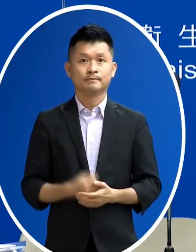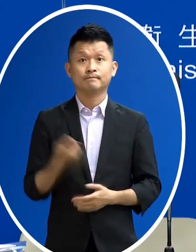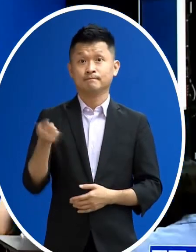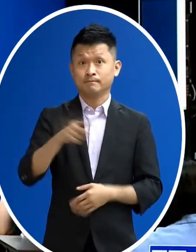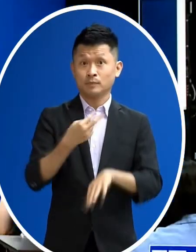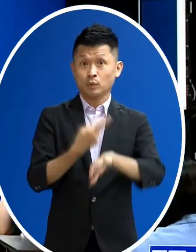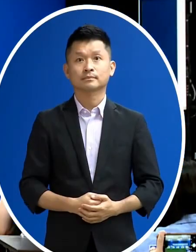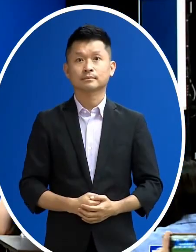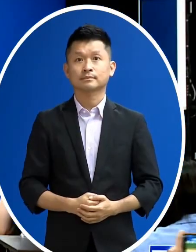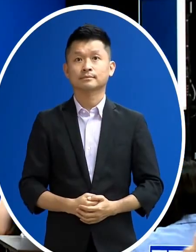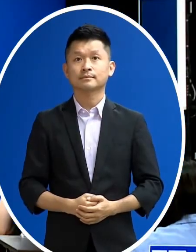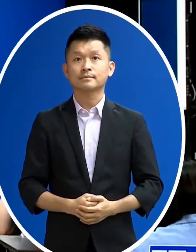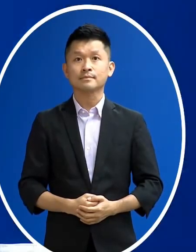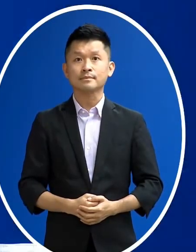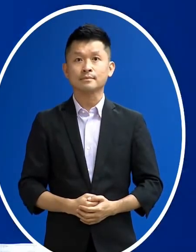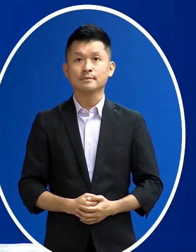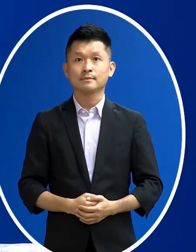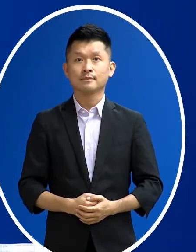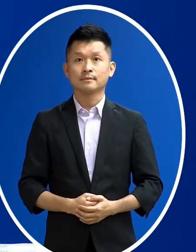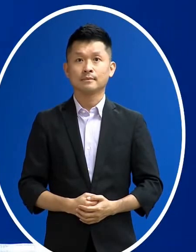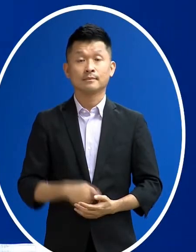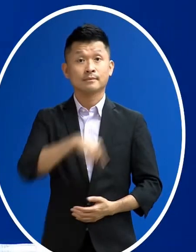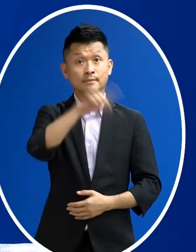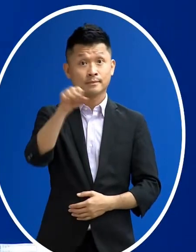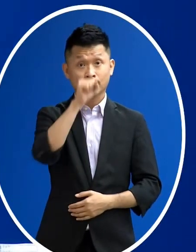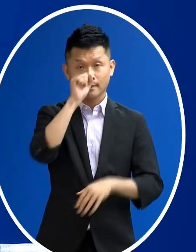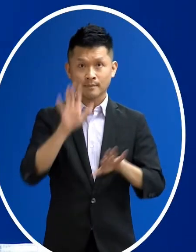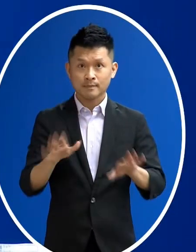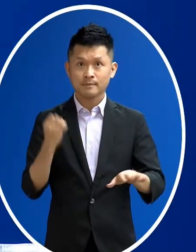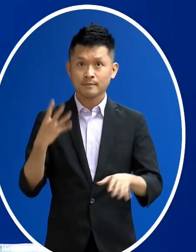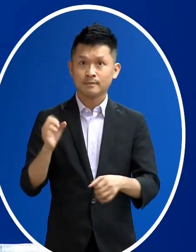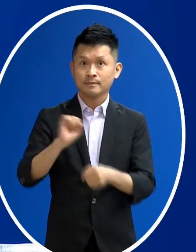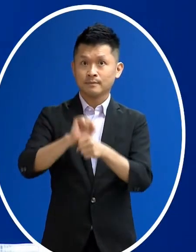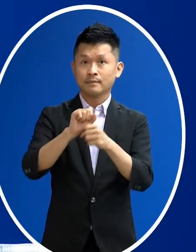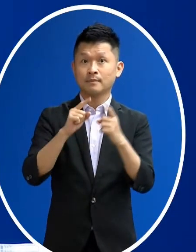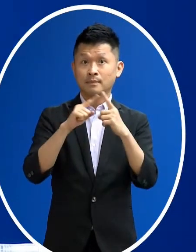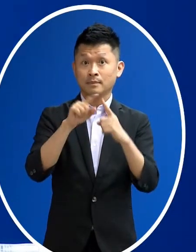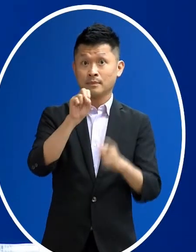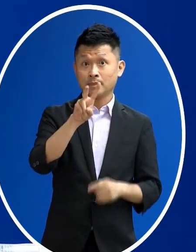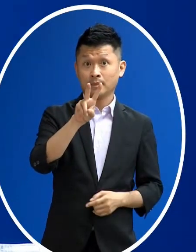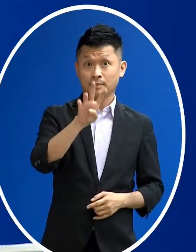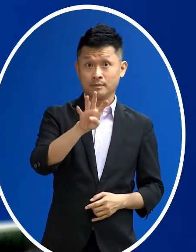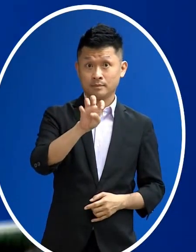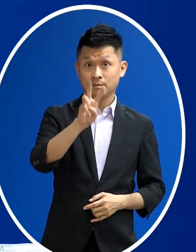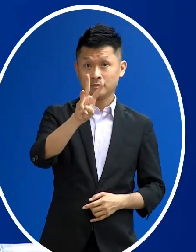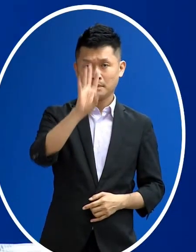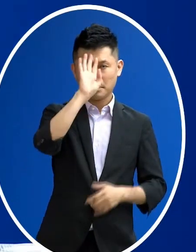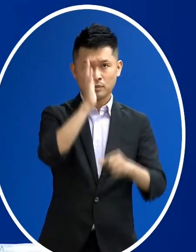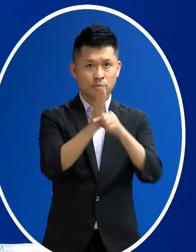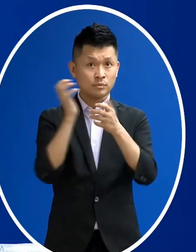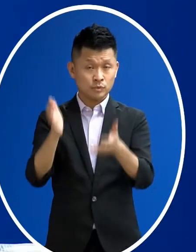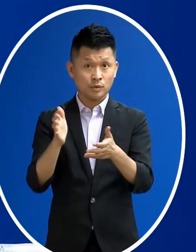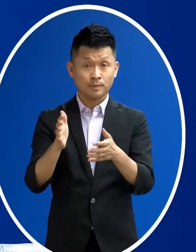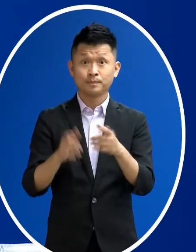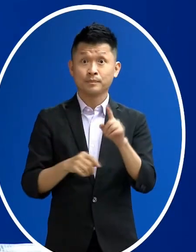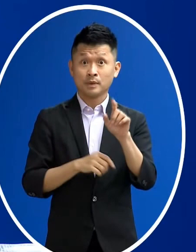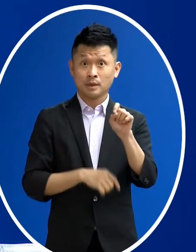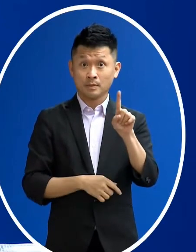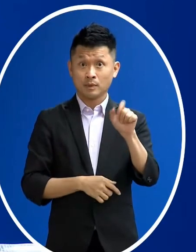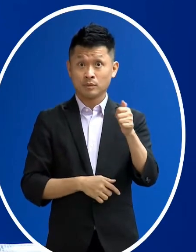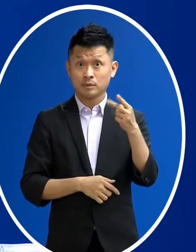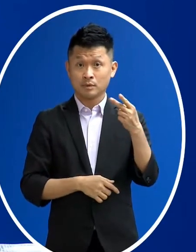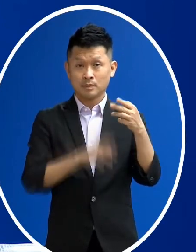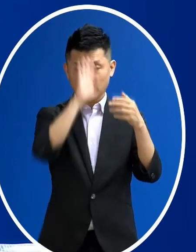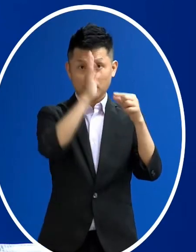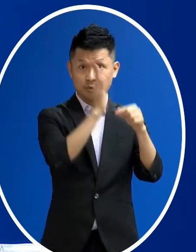就請我們都副署長大家好 今天新增243例的中重症個案 集中152例是中